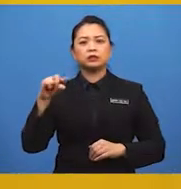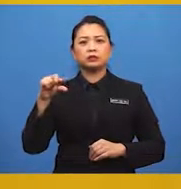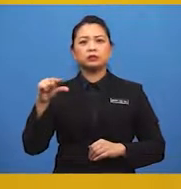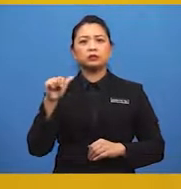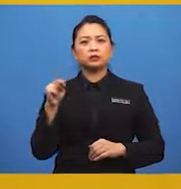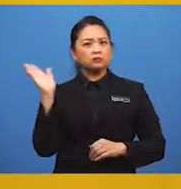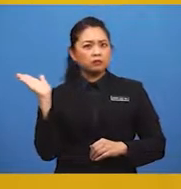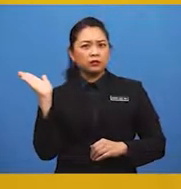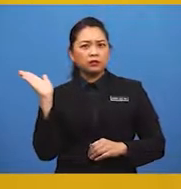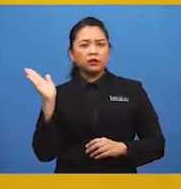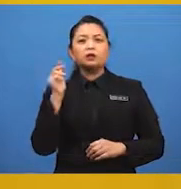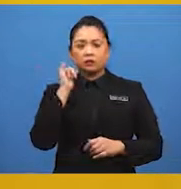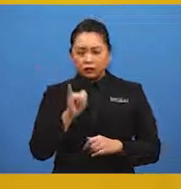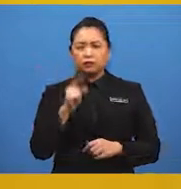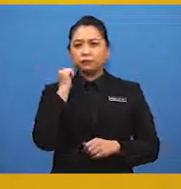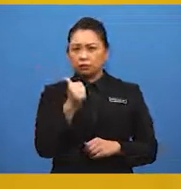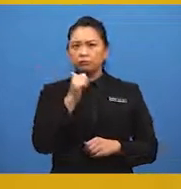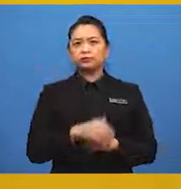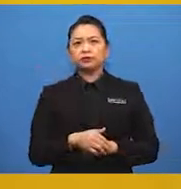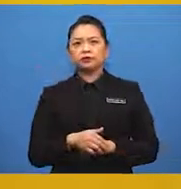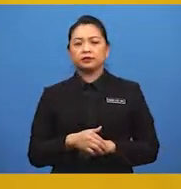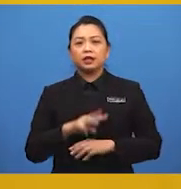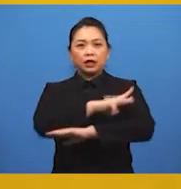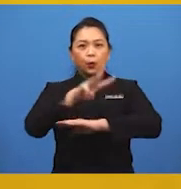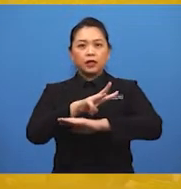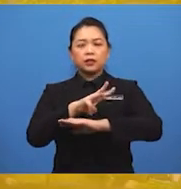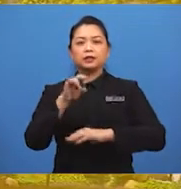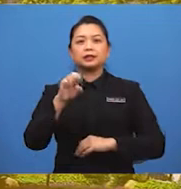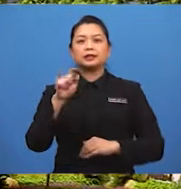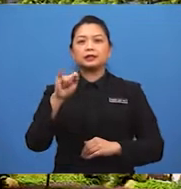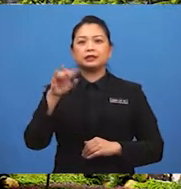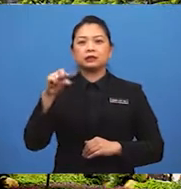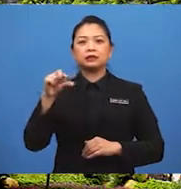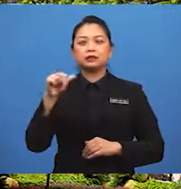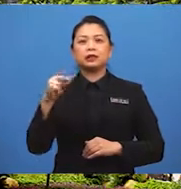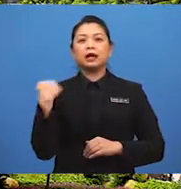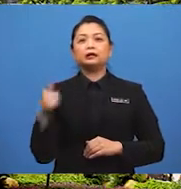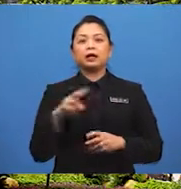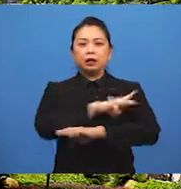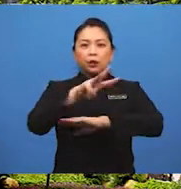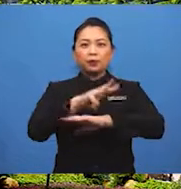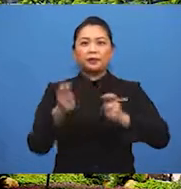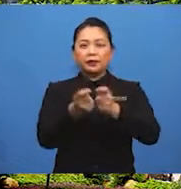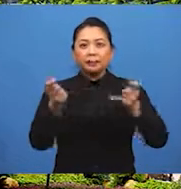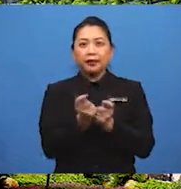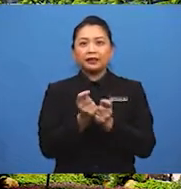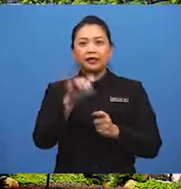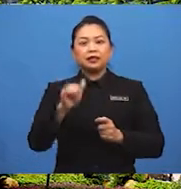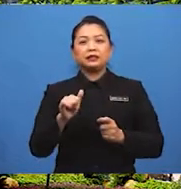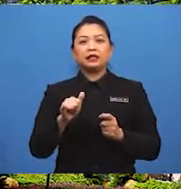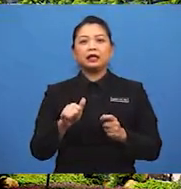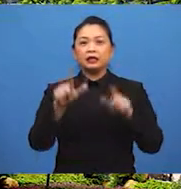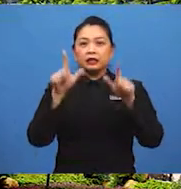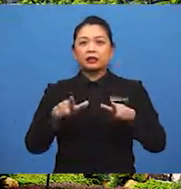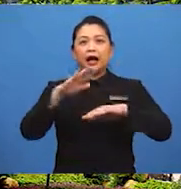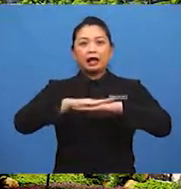Ya, hebat sekali. Kawasan setinggal ialah kawasan penempatan yang terletak